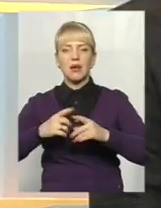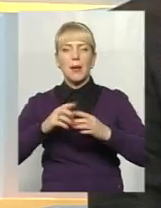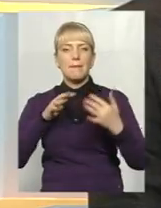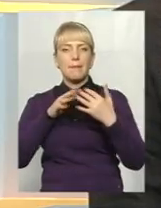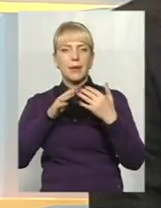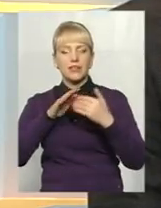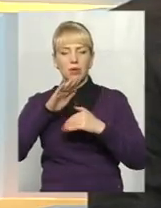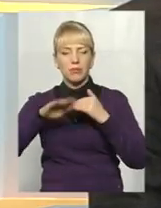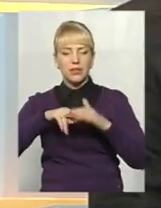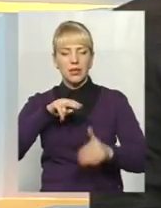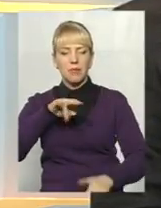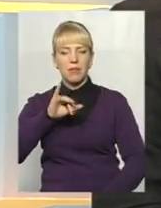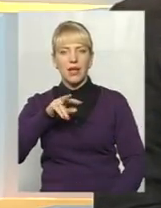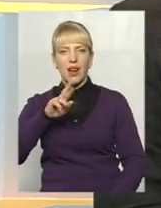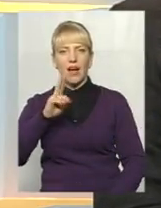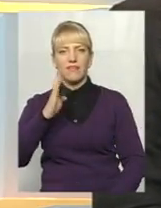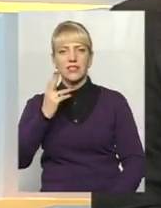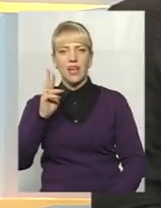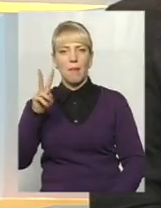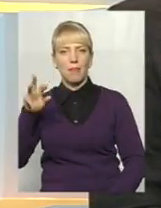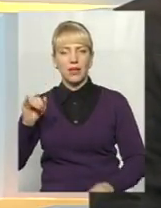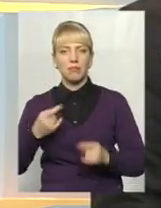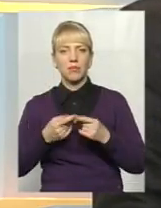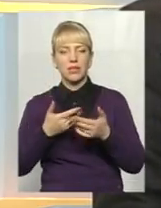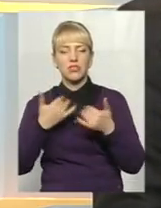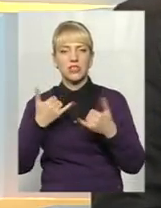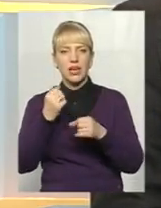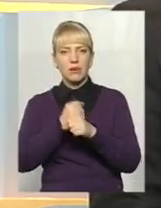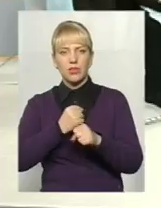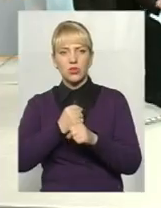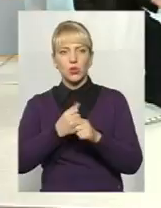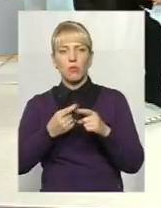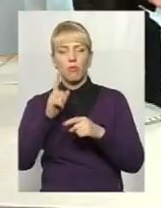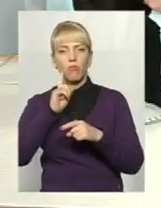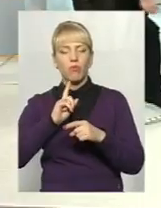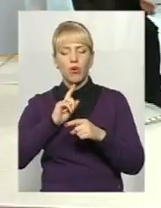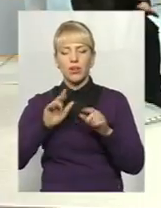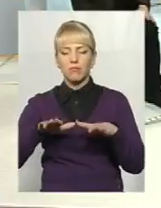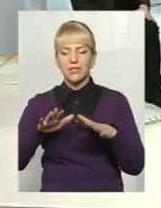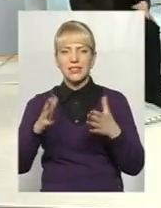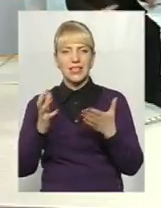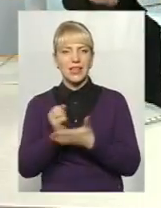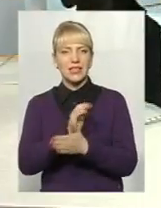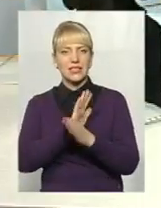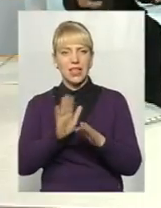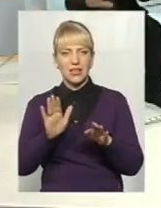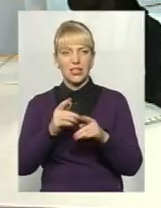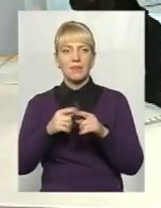величезний проєкт, який ще спрацює, тому що на сьогодні місце не знайдено. Місце